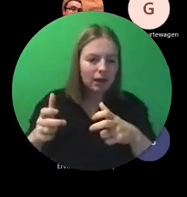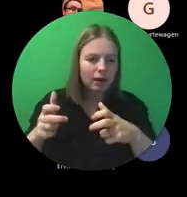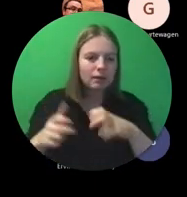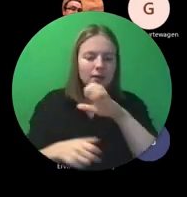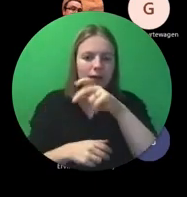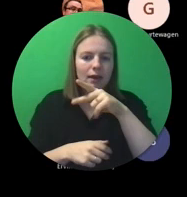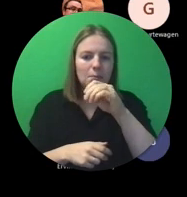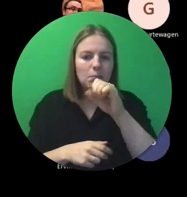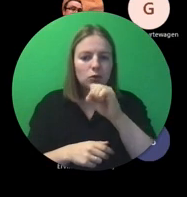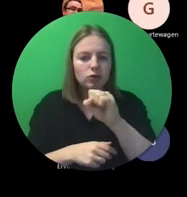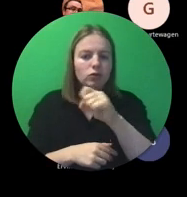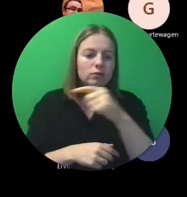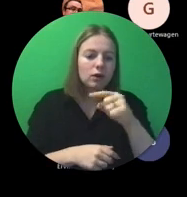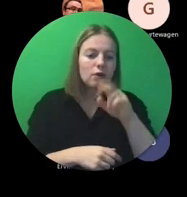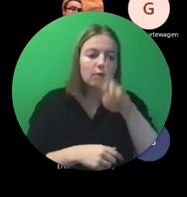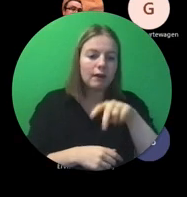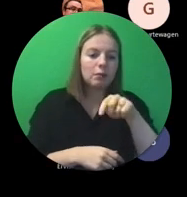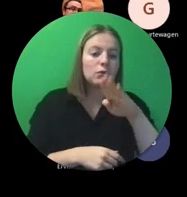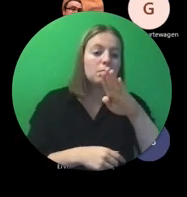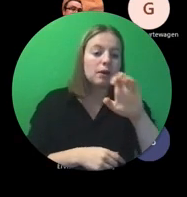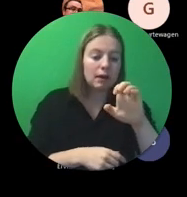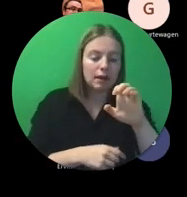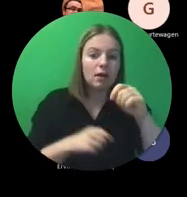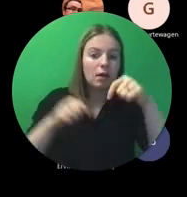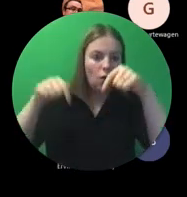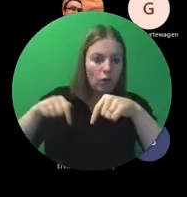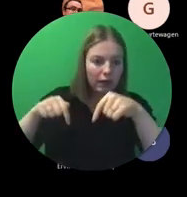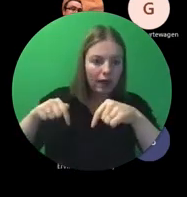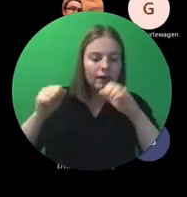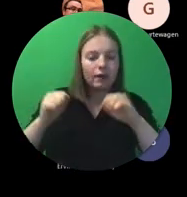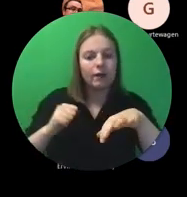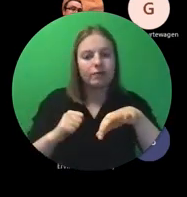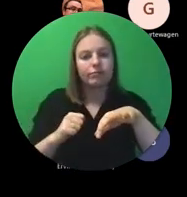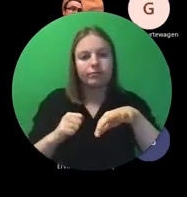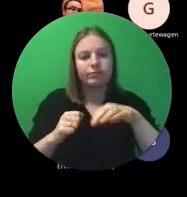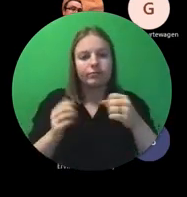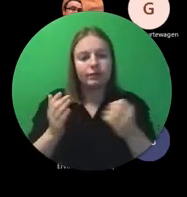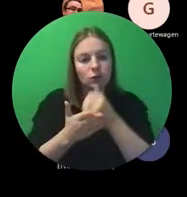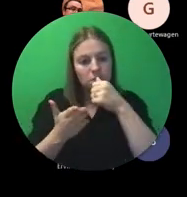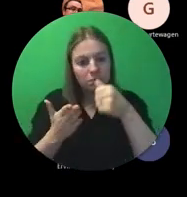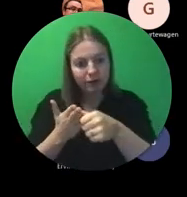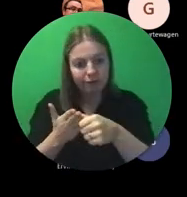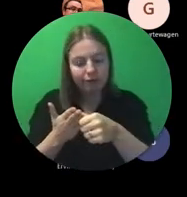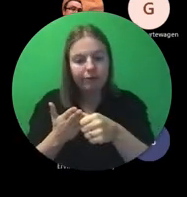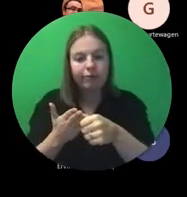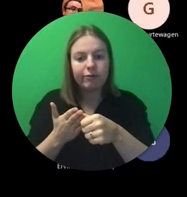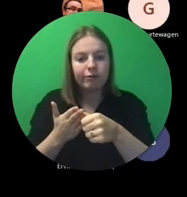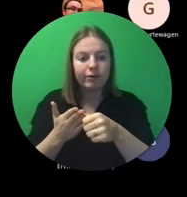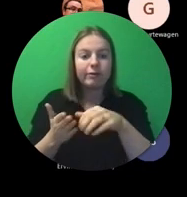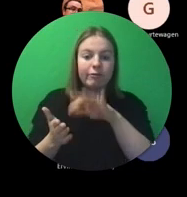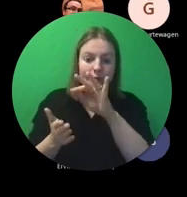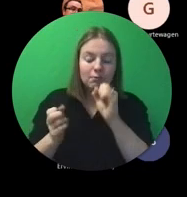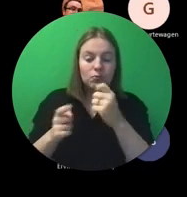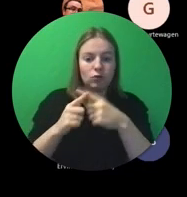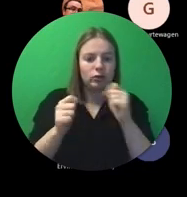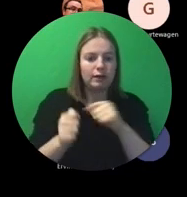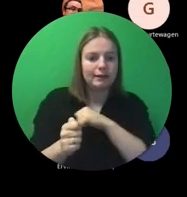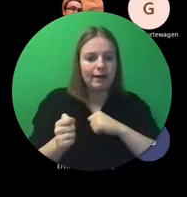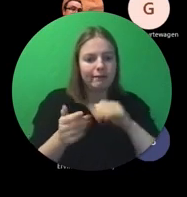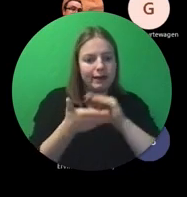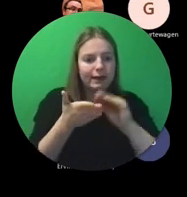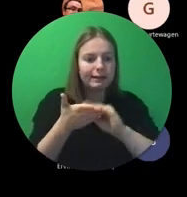post koppel teken vlaanderen punt b1 waar je helemaal onderaan wel de nieuwsbrief dat je vindt en dat je u kan inschrijven